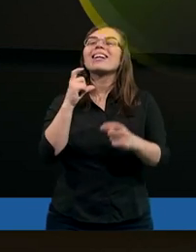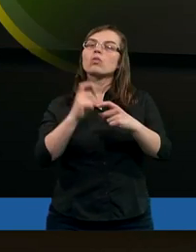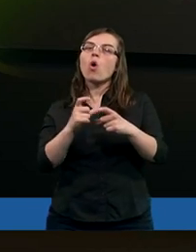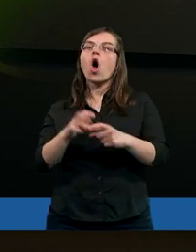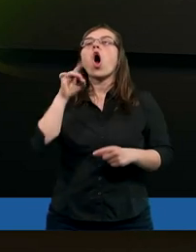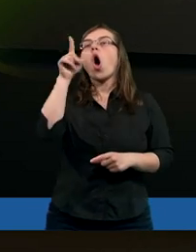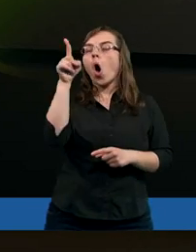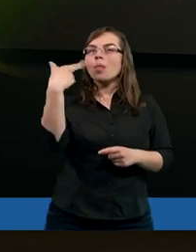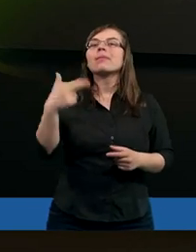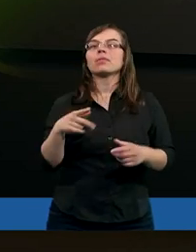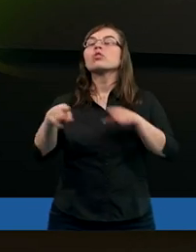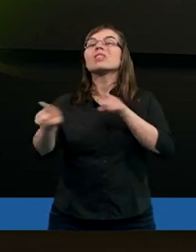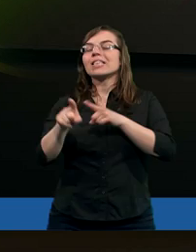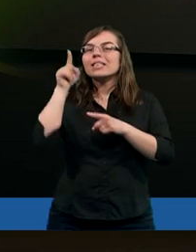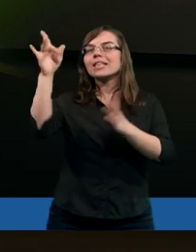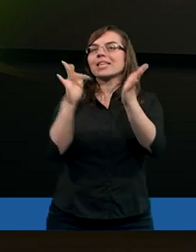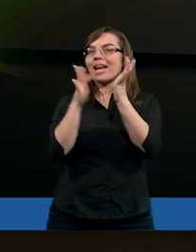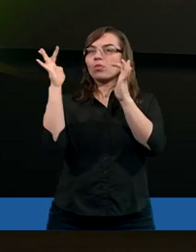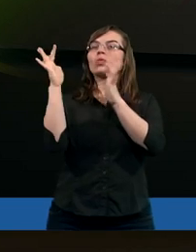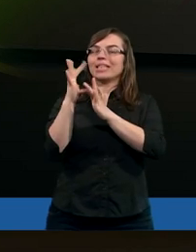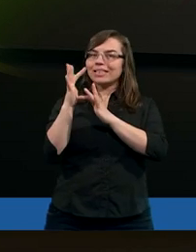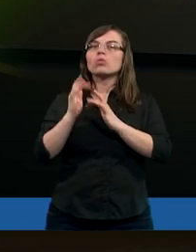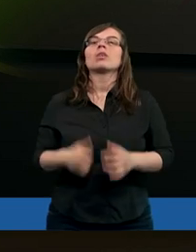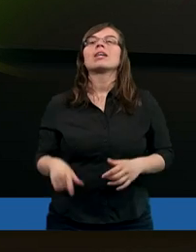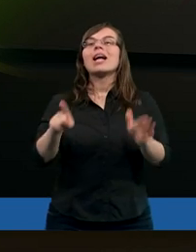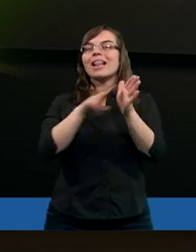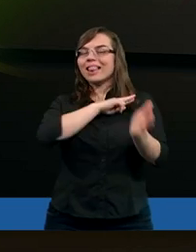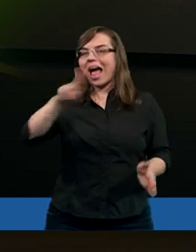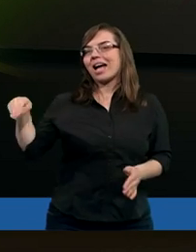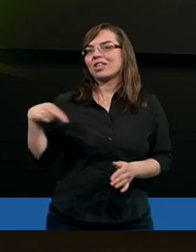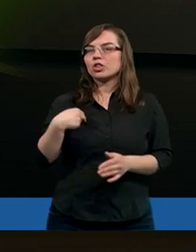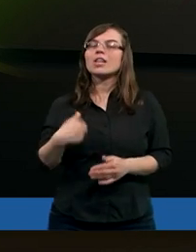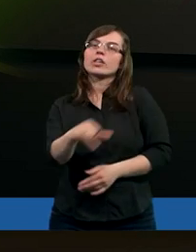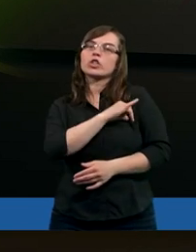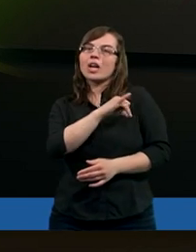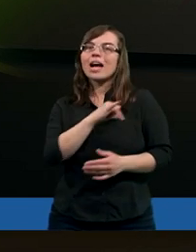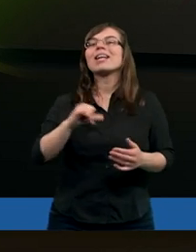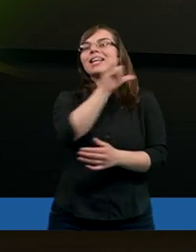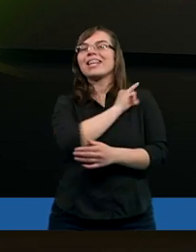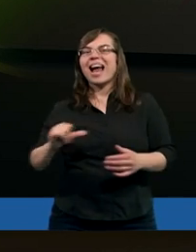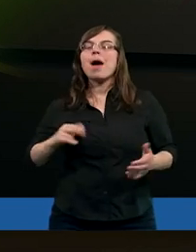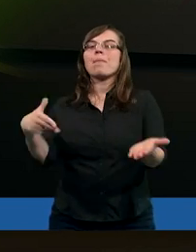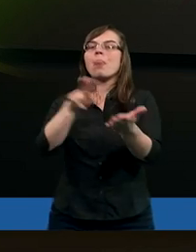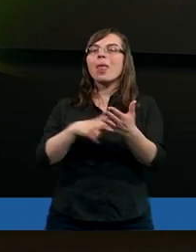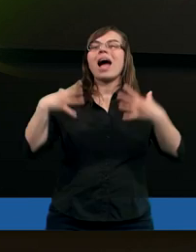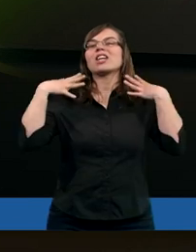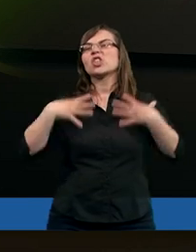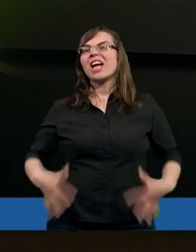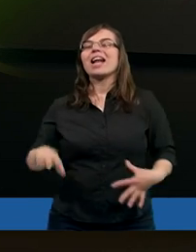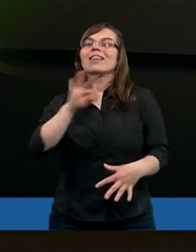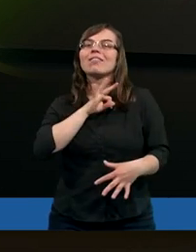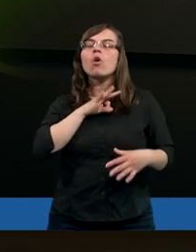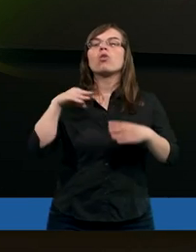słowa. On, czyli Jezus Chrystus, nasze grzechy sam na ciele